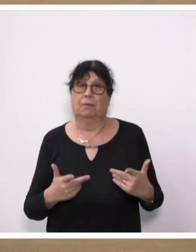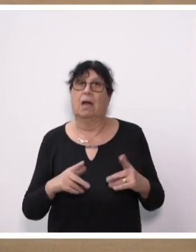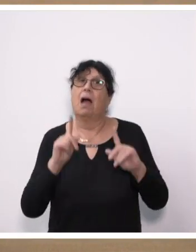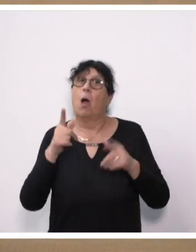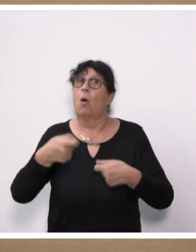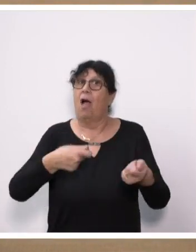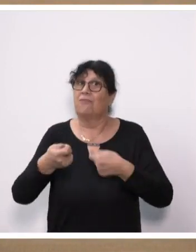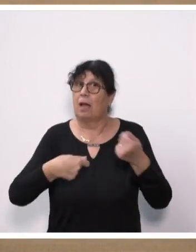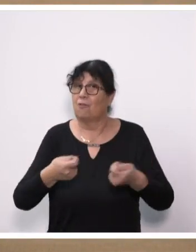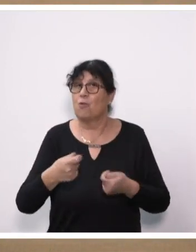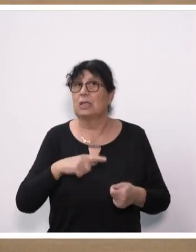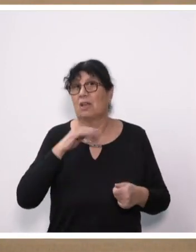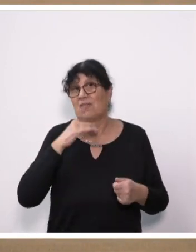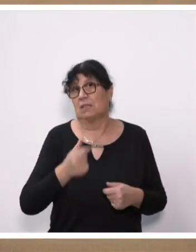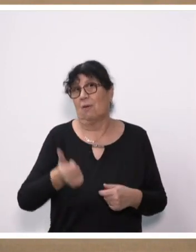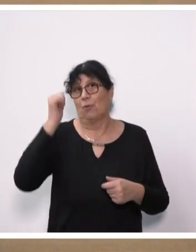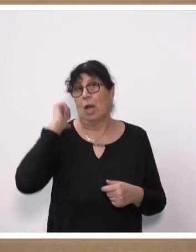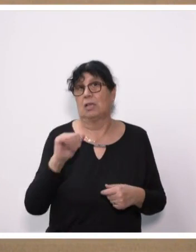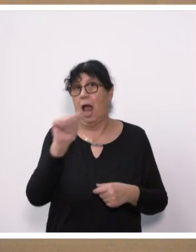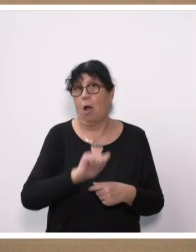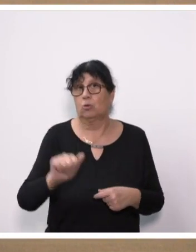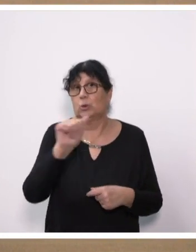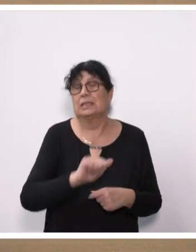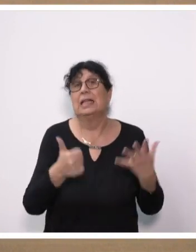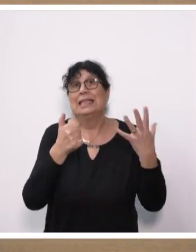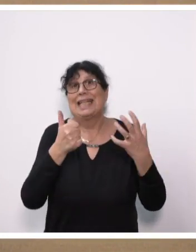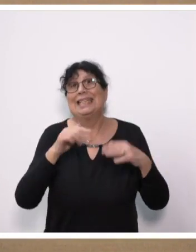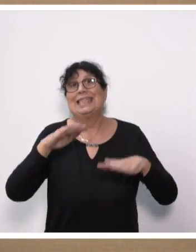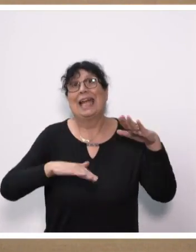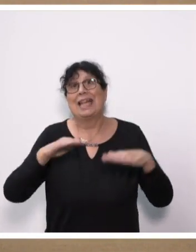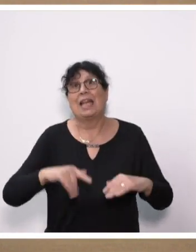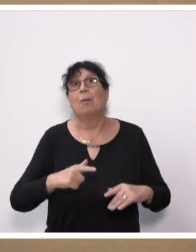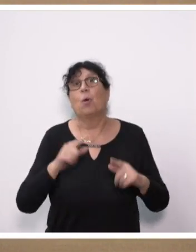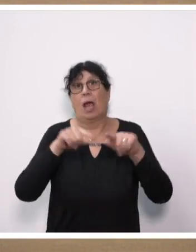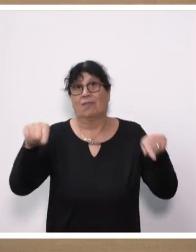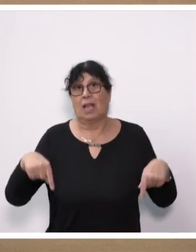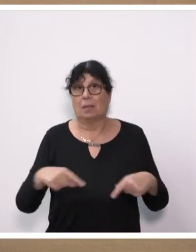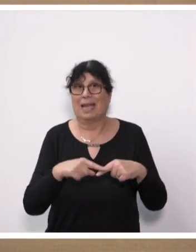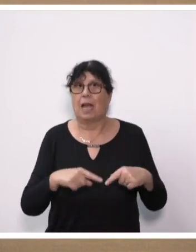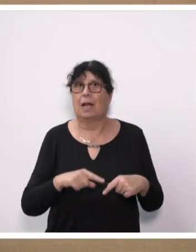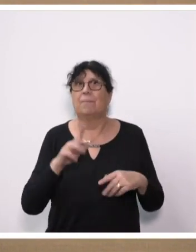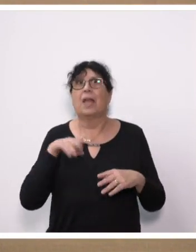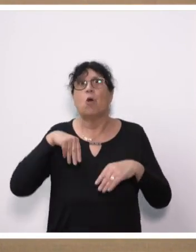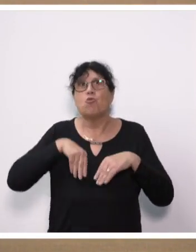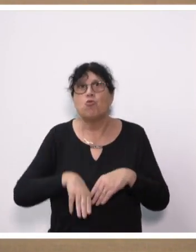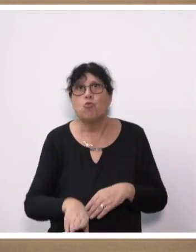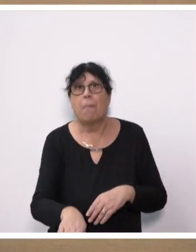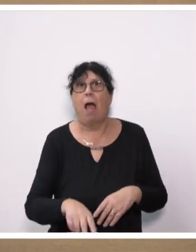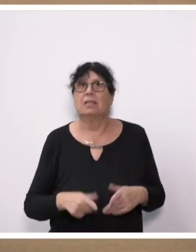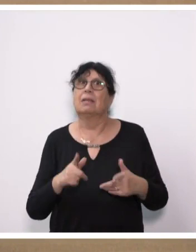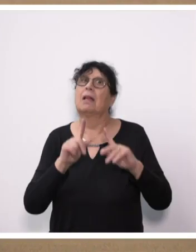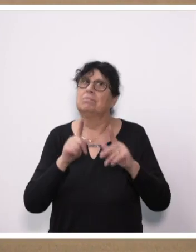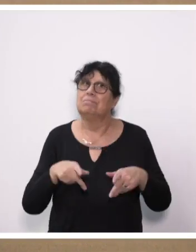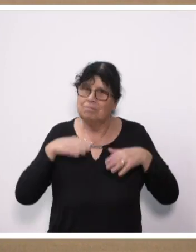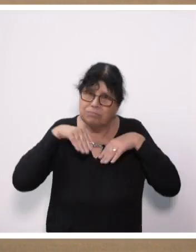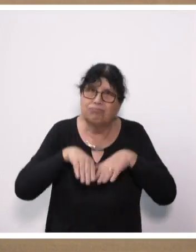Frankfurt stand das Wasser im August letzten Jahres mit bis zu 60 Liter pro Quadratmeter hoch, lief in die U-Bahn-Stationen und hat sogar kurzfristig den